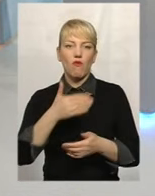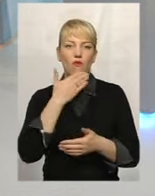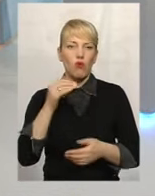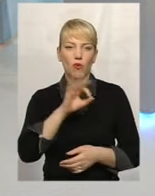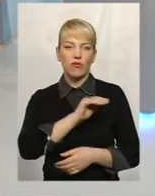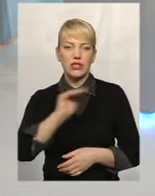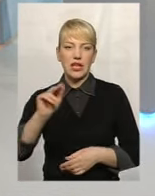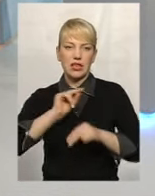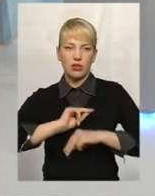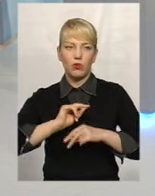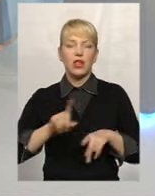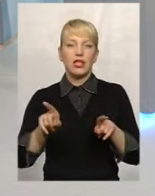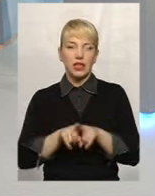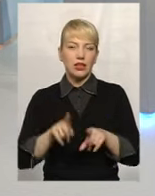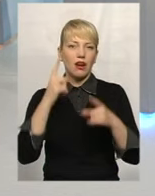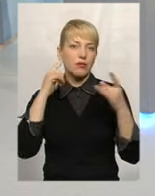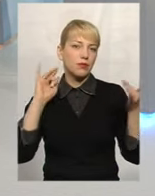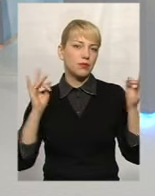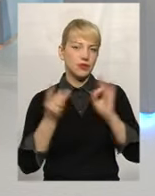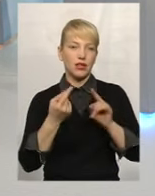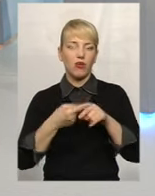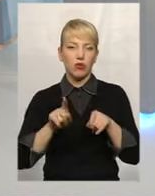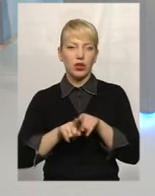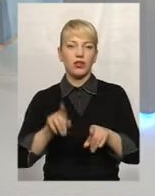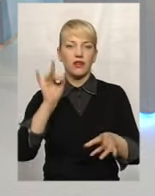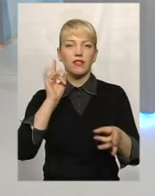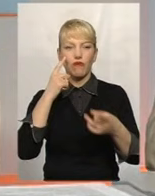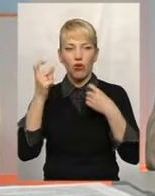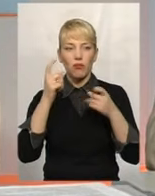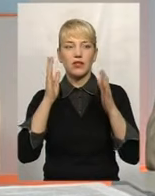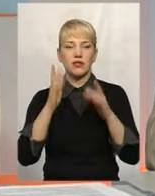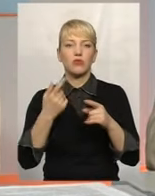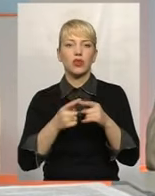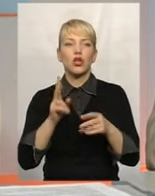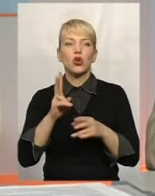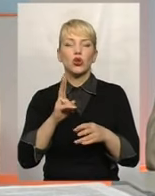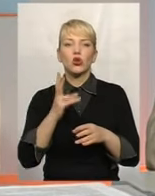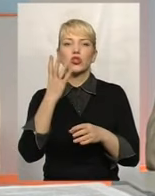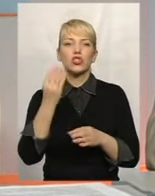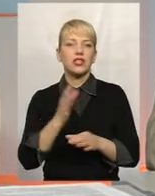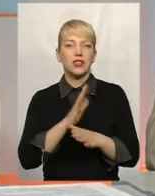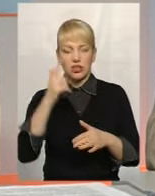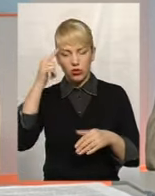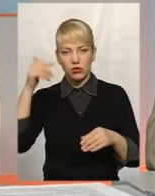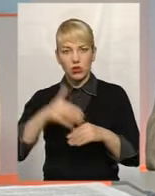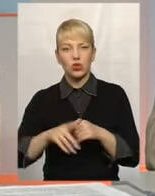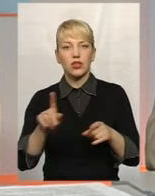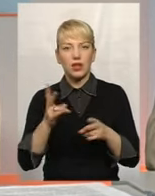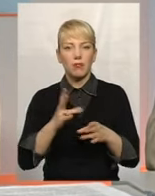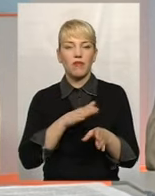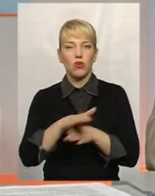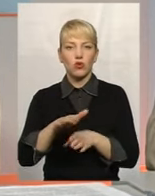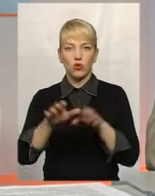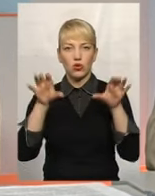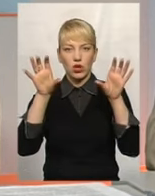якимось способом розголошення такої інформації буде сприяти тому, тому, що ті, хто ще не до кінця усвідомив, що необхідно дотримуватися